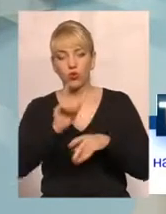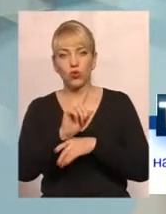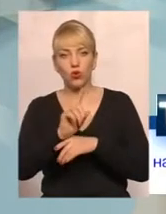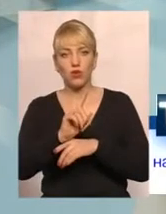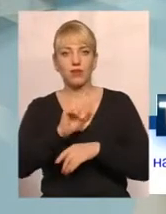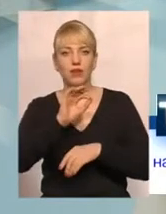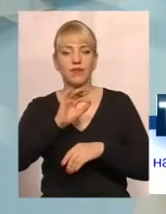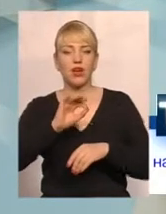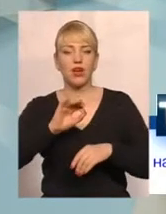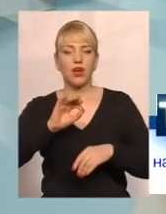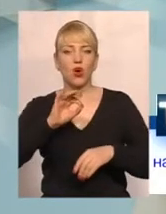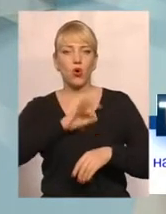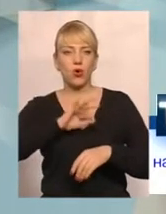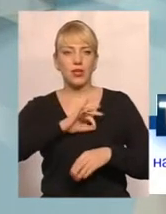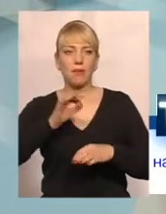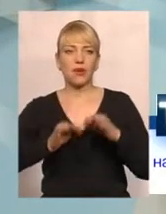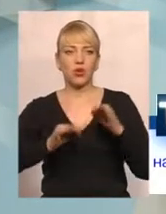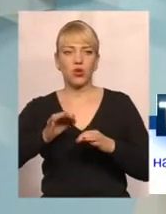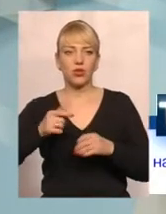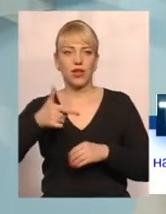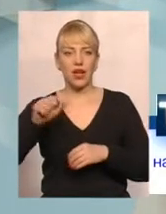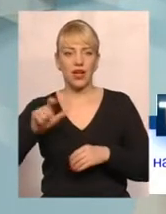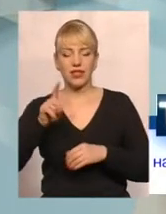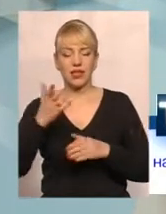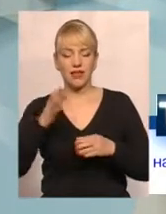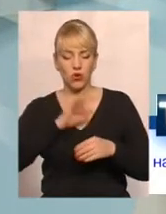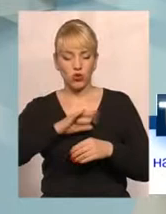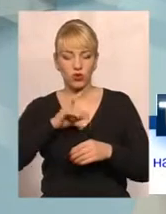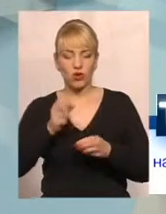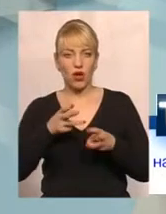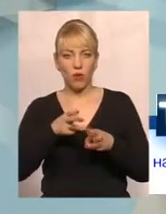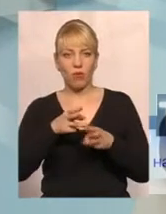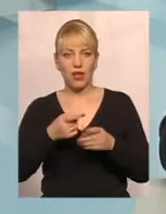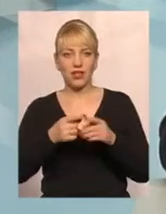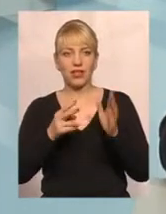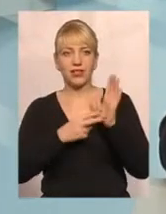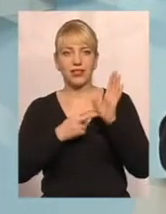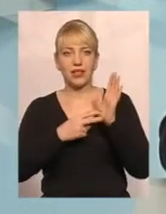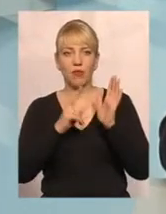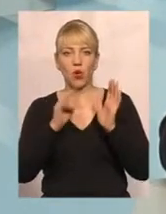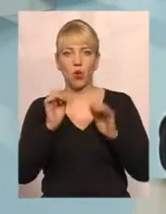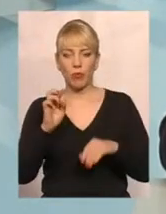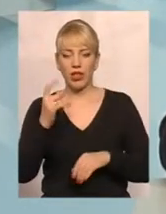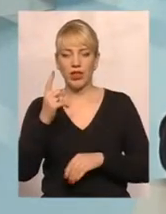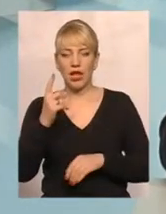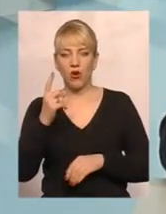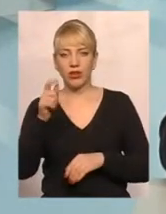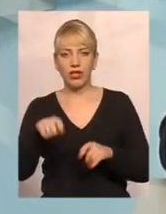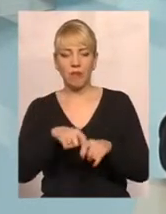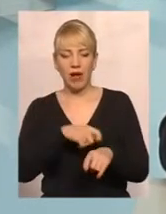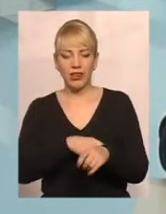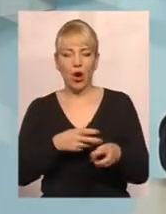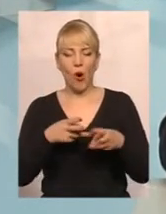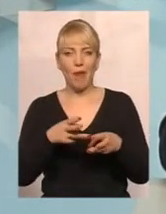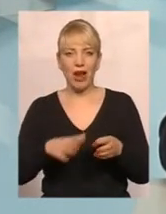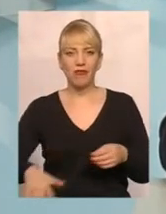користування природним газом, який використовується на опалення, у розмірі 7 кубічних метрів на метр опалюваної